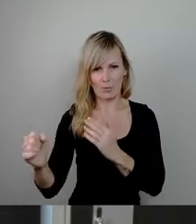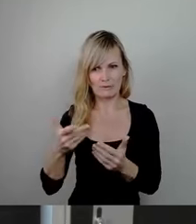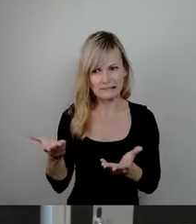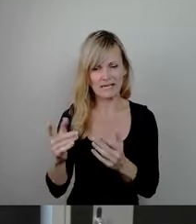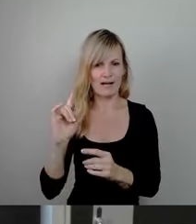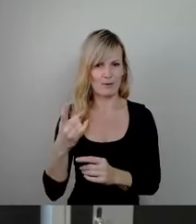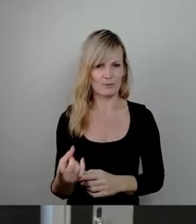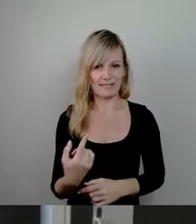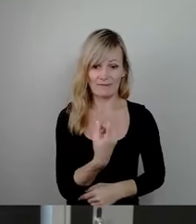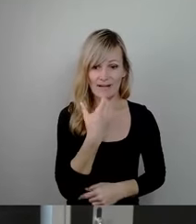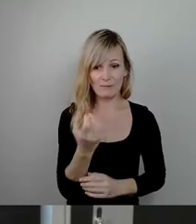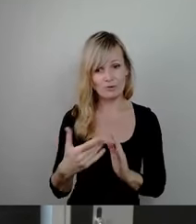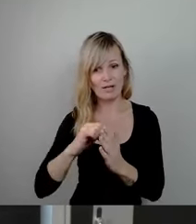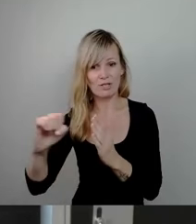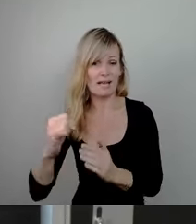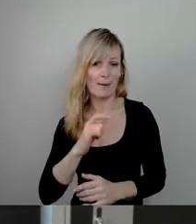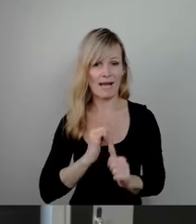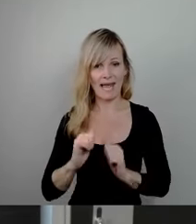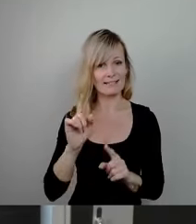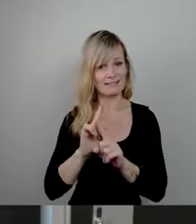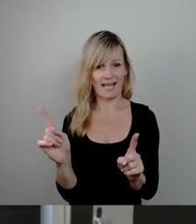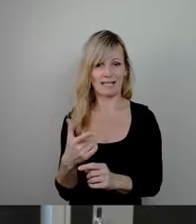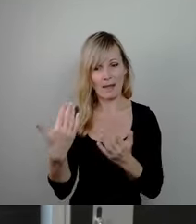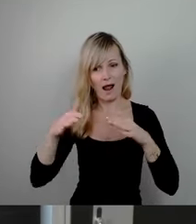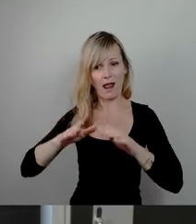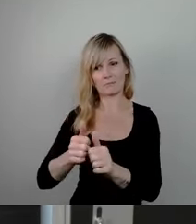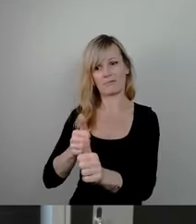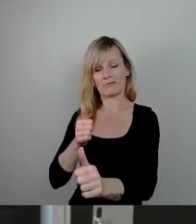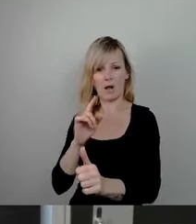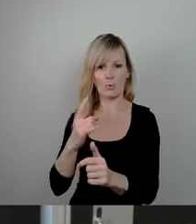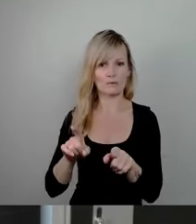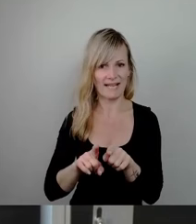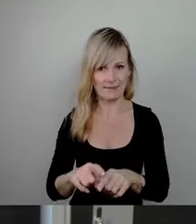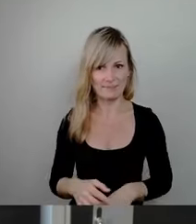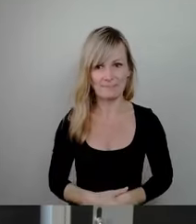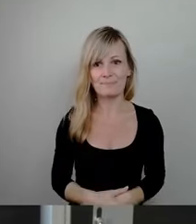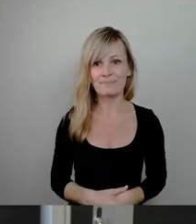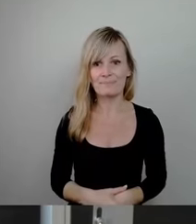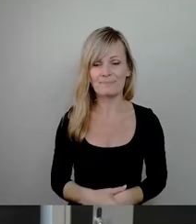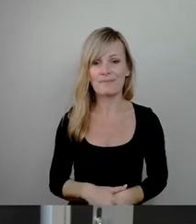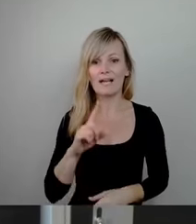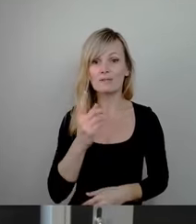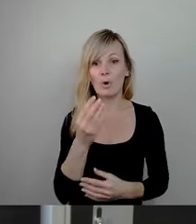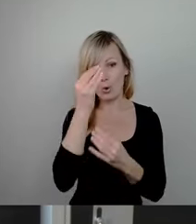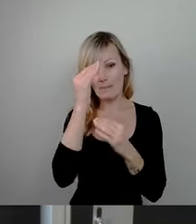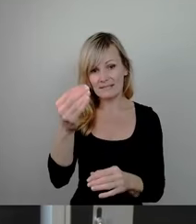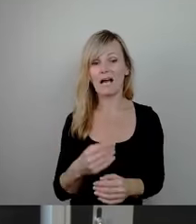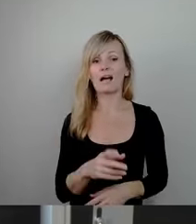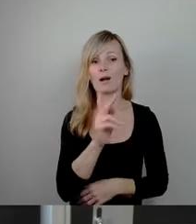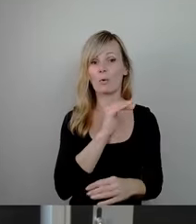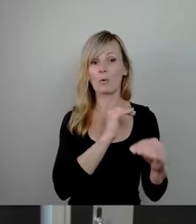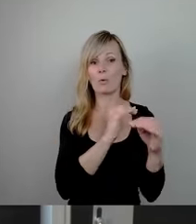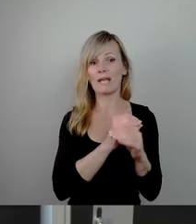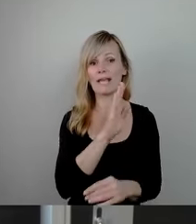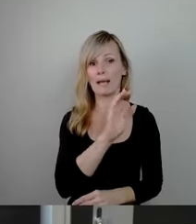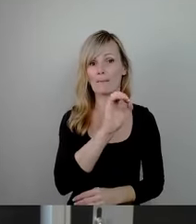wie wir uns das wünschen und wie es auch tatsächlich notwendig wäre. Und ich will auch noch einen Kommentar zum Kollegen Böhm loswerden. Man kann ja gerne